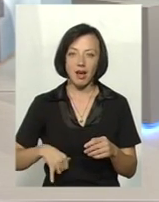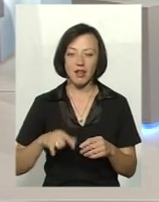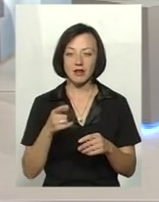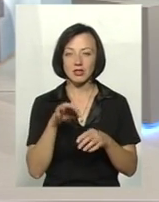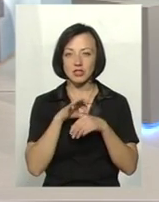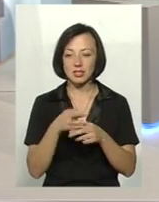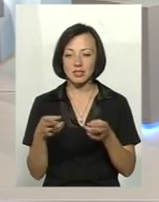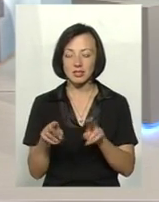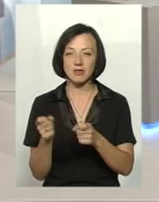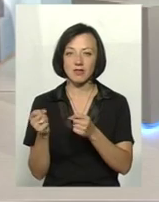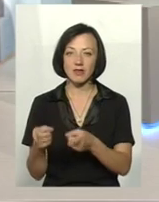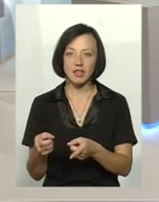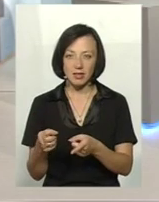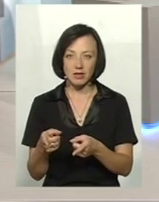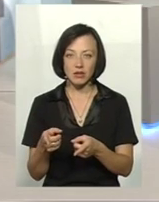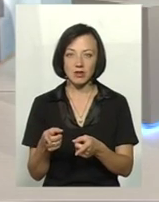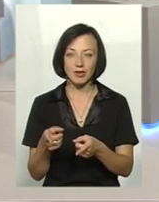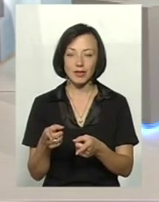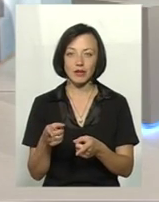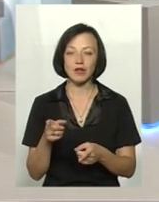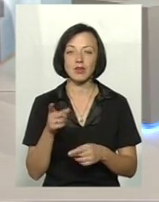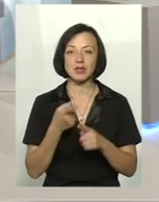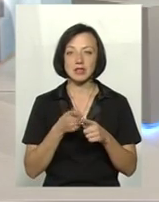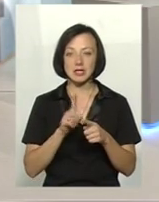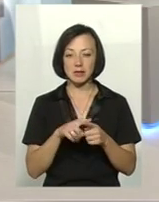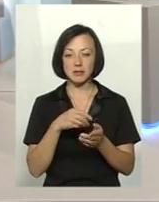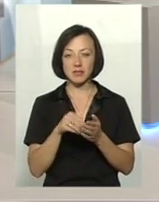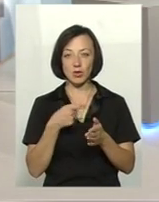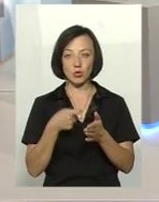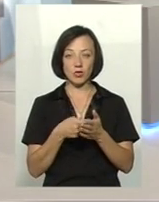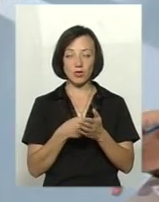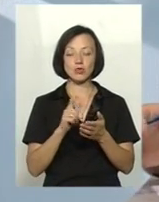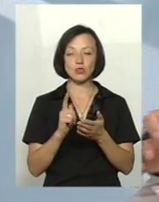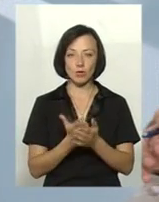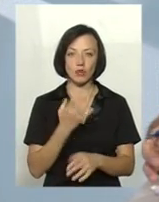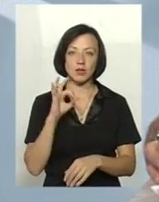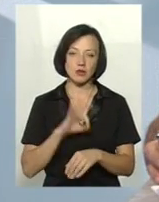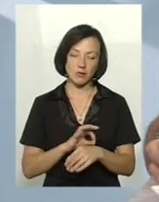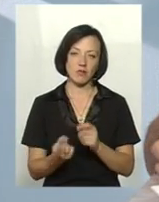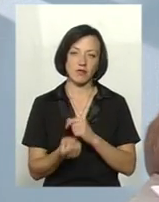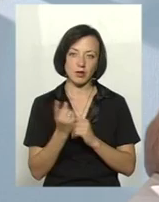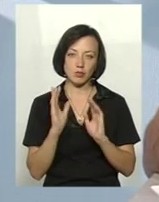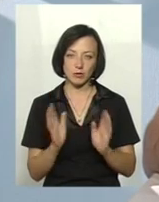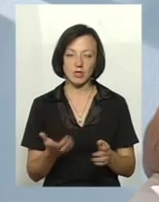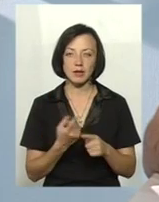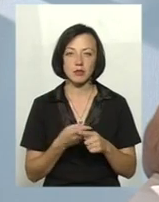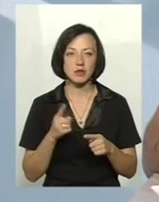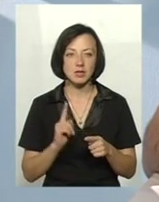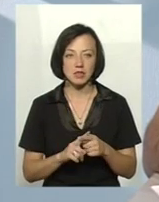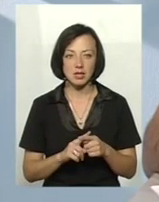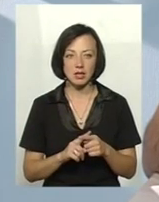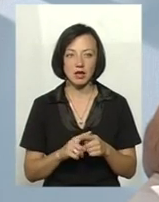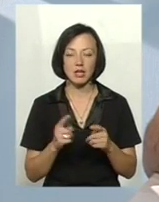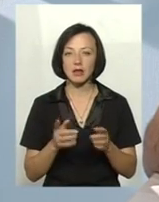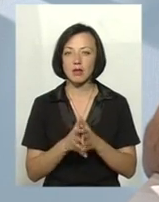якісь шкірки залишилися, ще щось, вони його кинули, цим свиням згодували, і знову виникне захворювання. Оце, напевно,